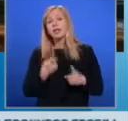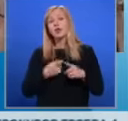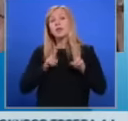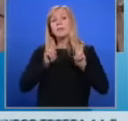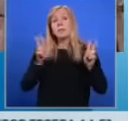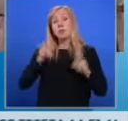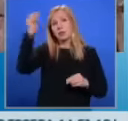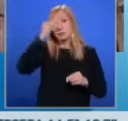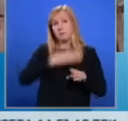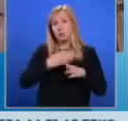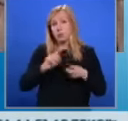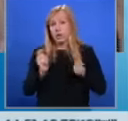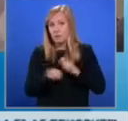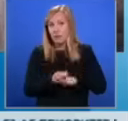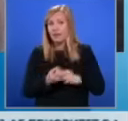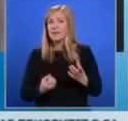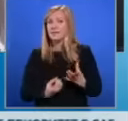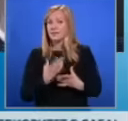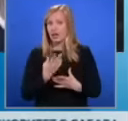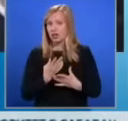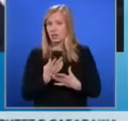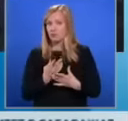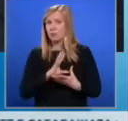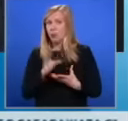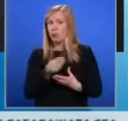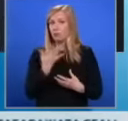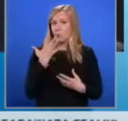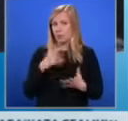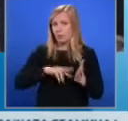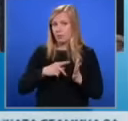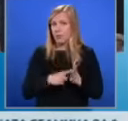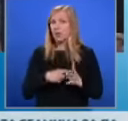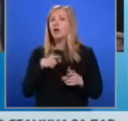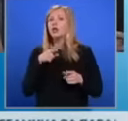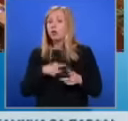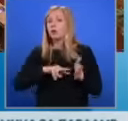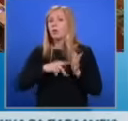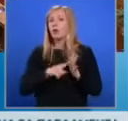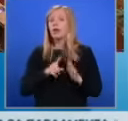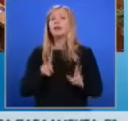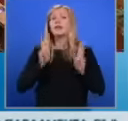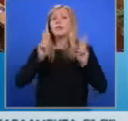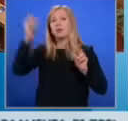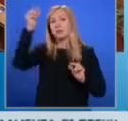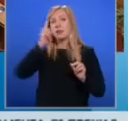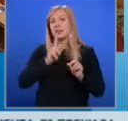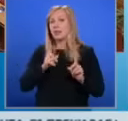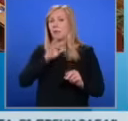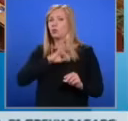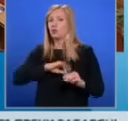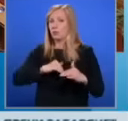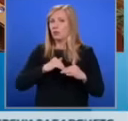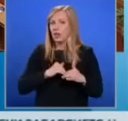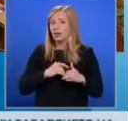продължаваме промяната и възражене. Този на демократична България не получи подкрепа. Другите четири трябва пък да бъдат